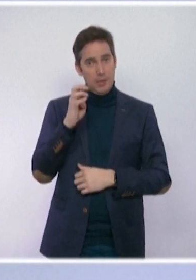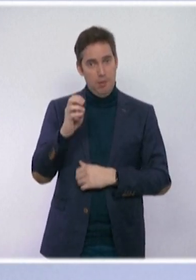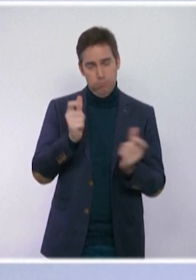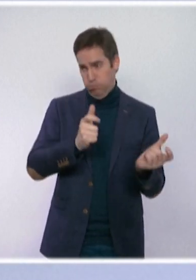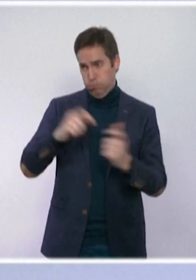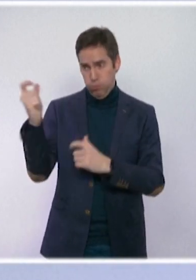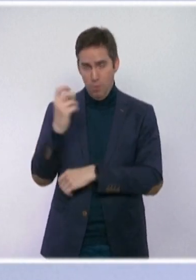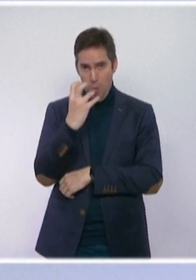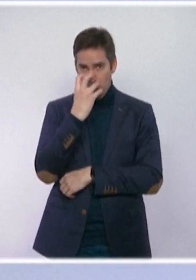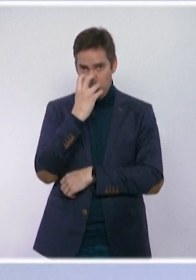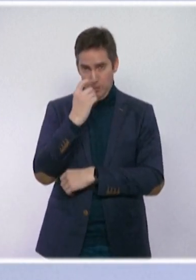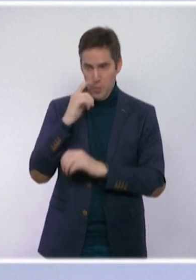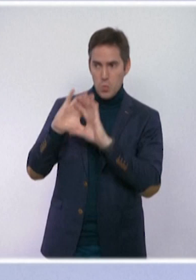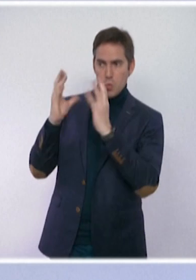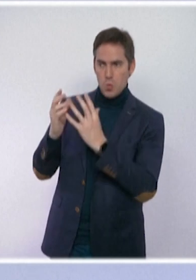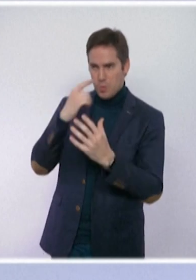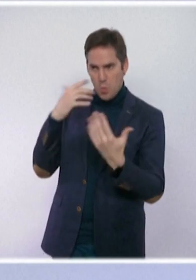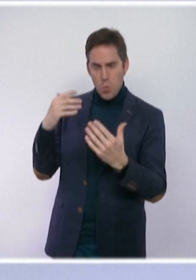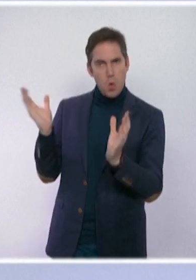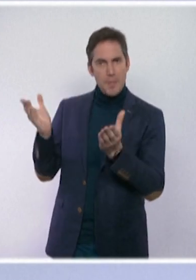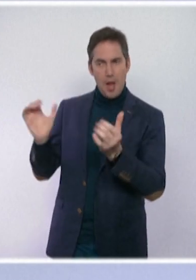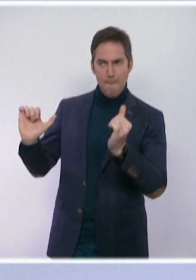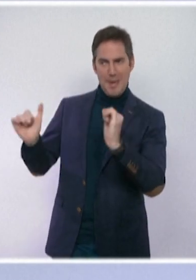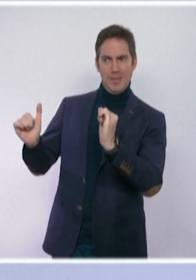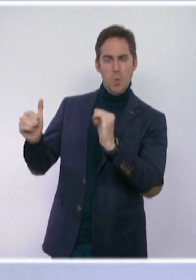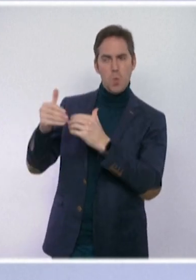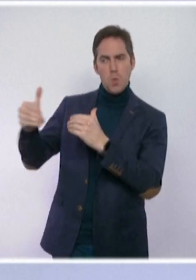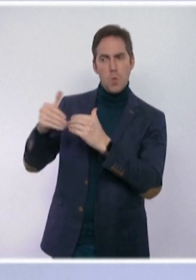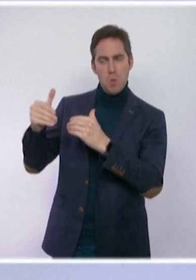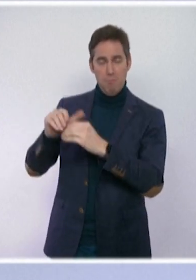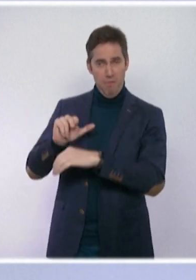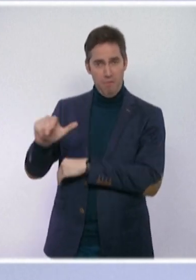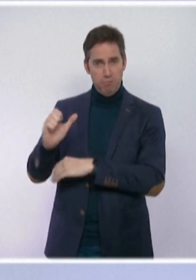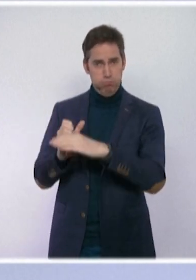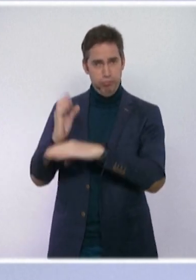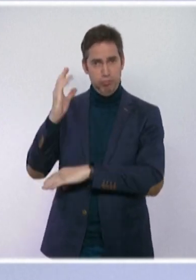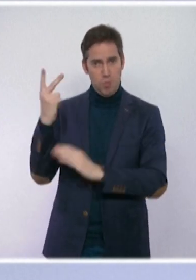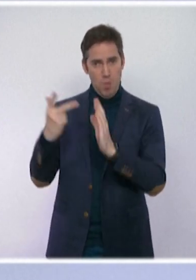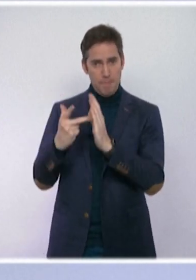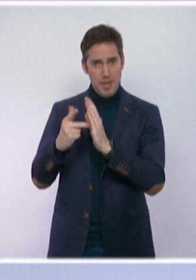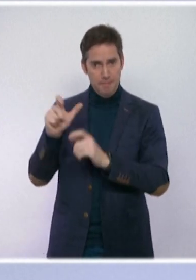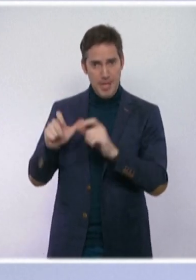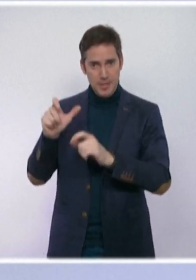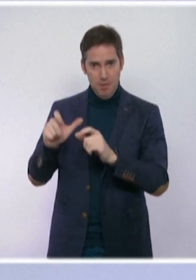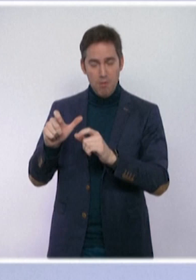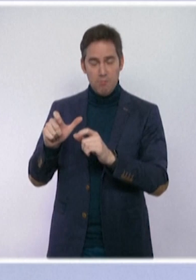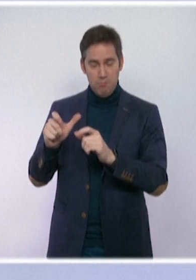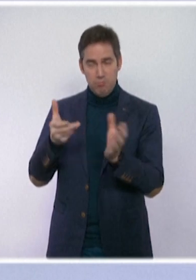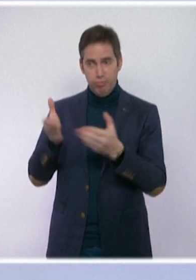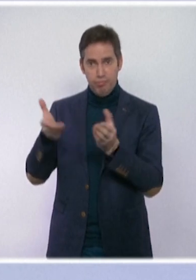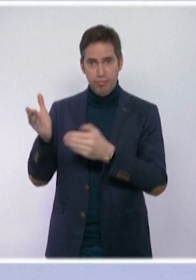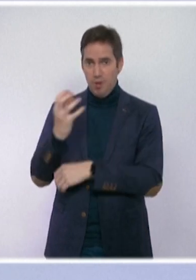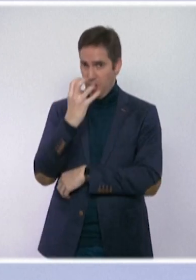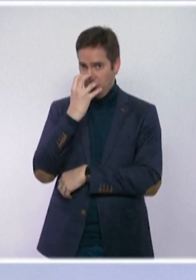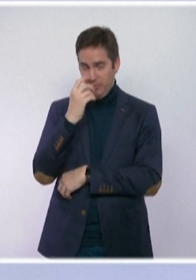à s'accentuer durant les prochaines semaines et nous devrions dépasser les 3 000 patients atteints du Covid en réanimation